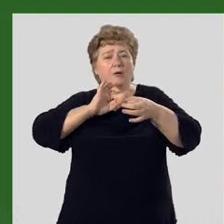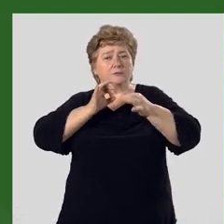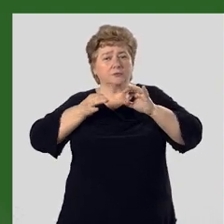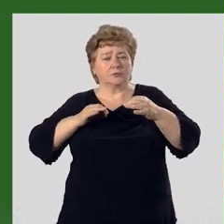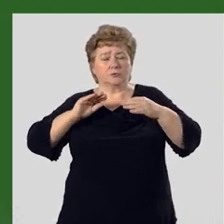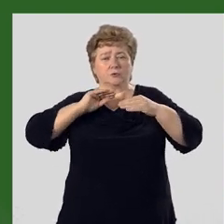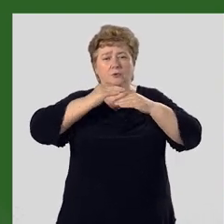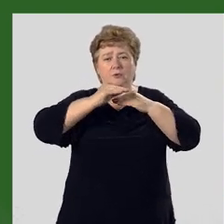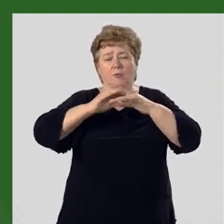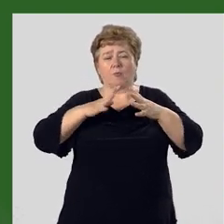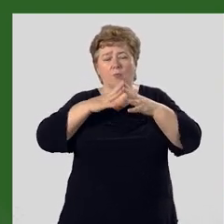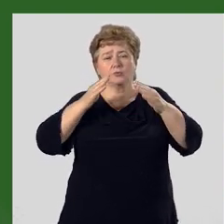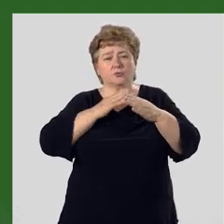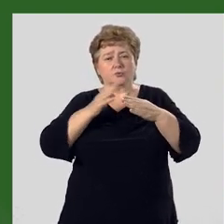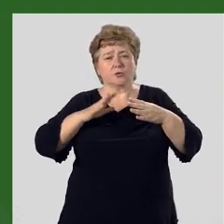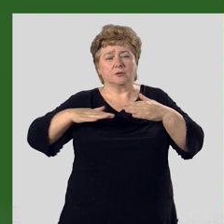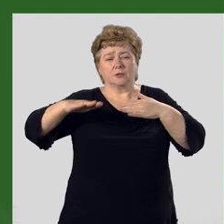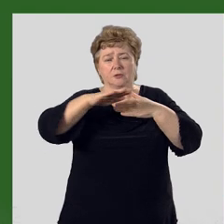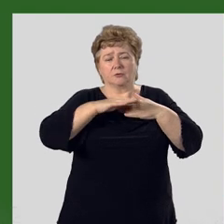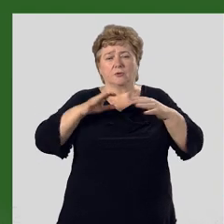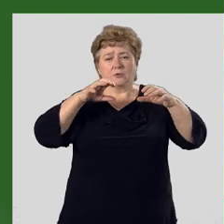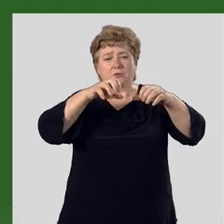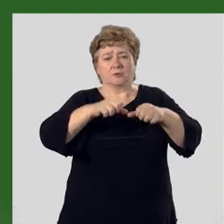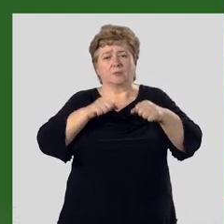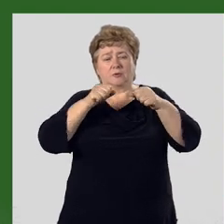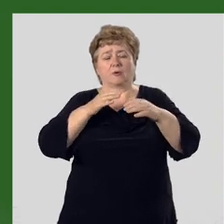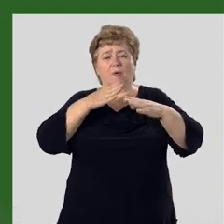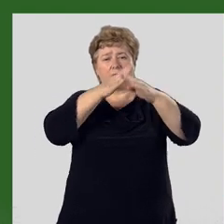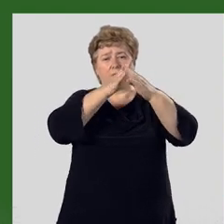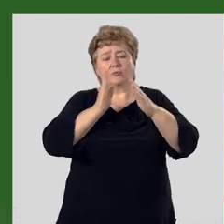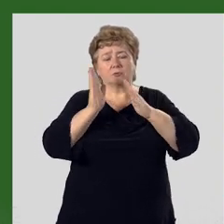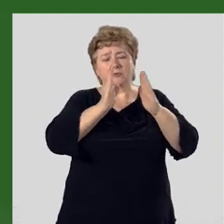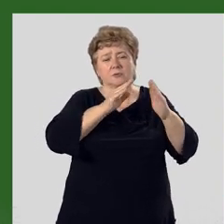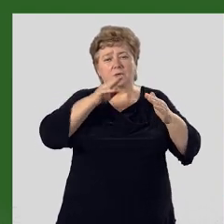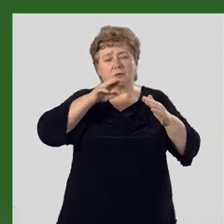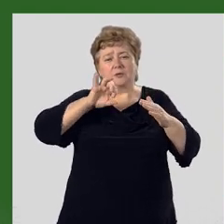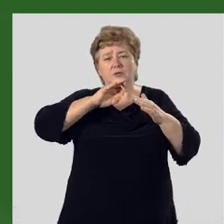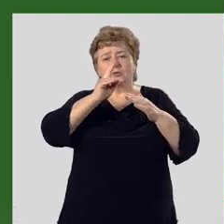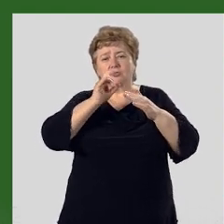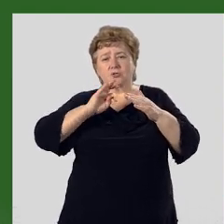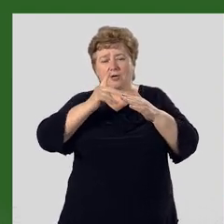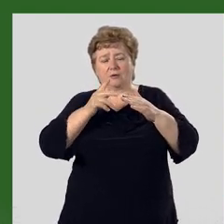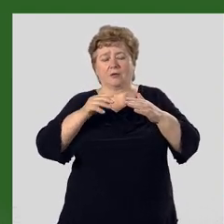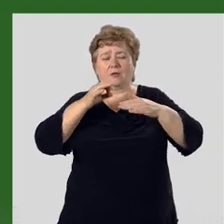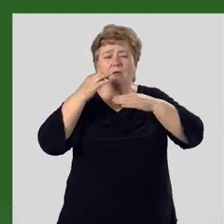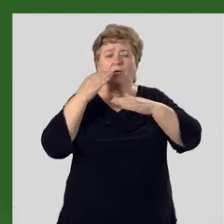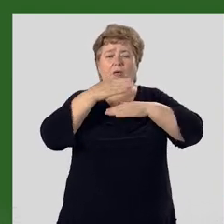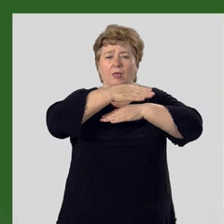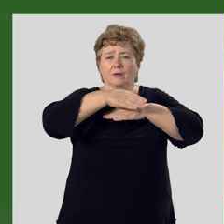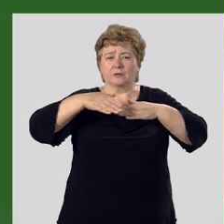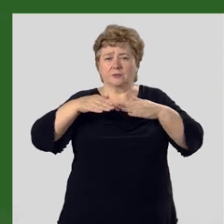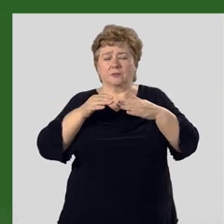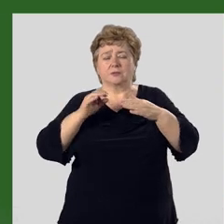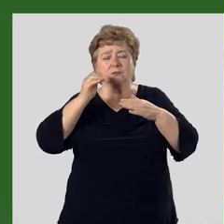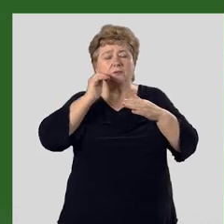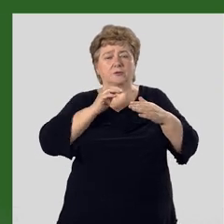рельефом. Большую часть ее территорий занимает горная система Тиньшани. И на крайнем юго